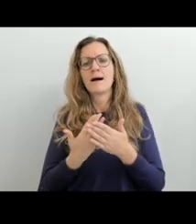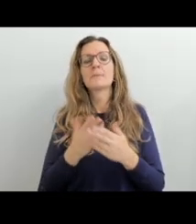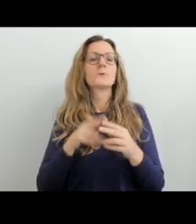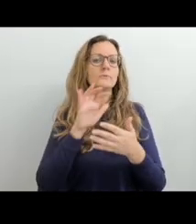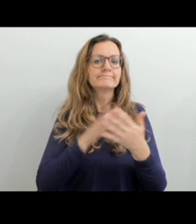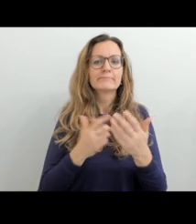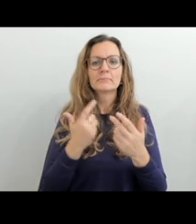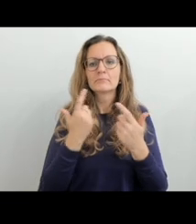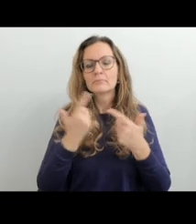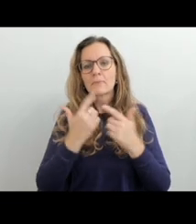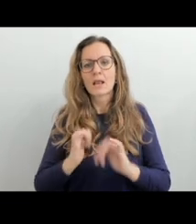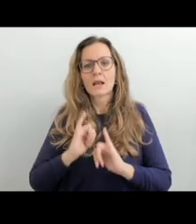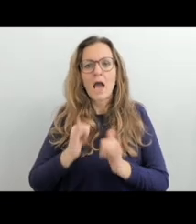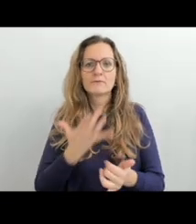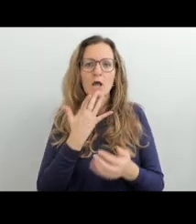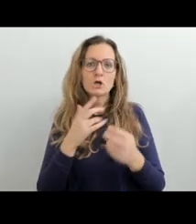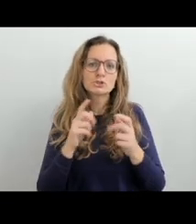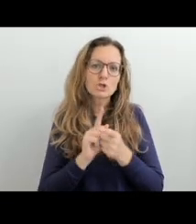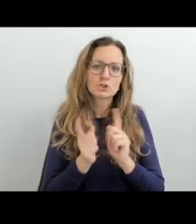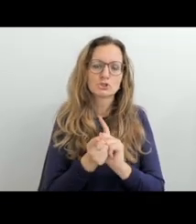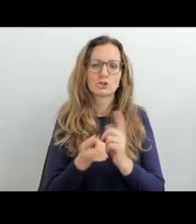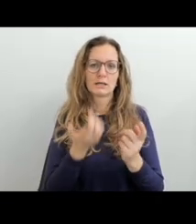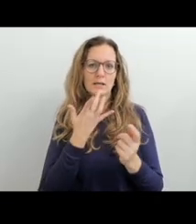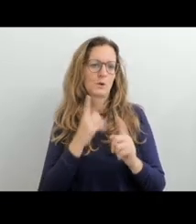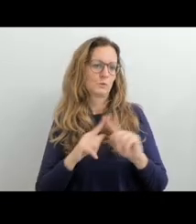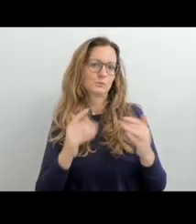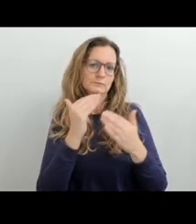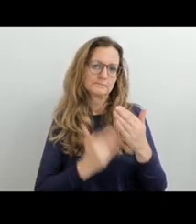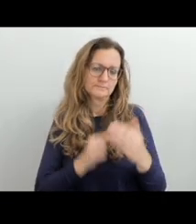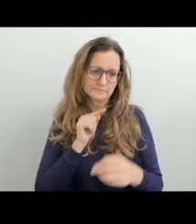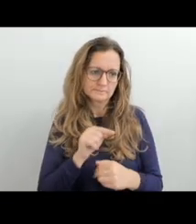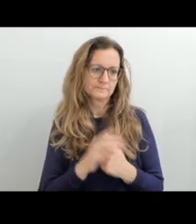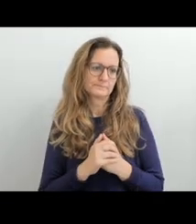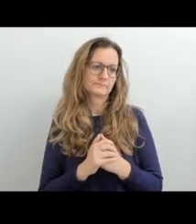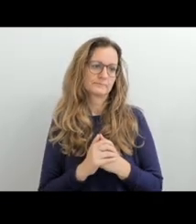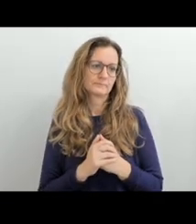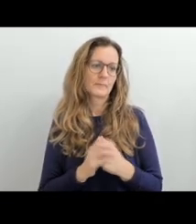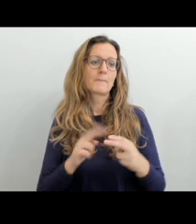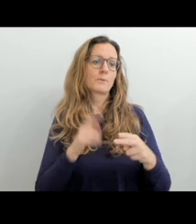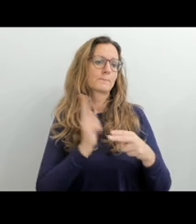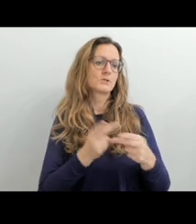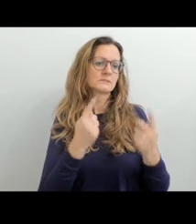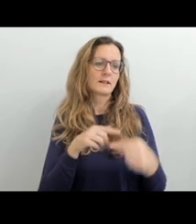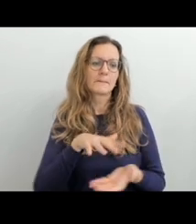učitelů na jejich zkušenosti, na problémy, které řeší. A ta kapitola obsahuje i